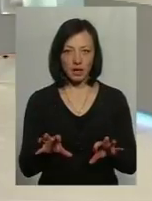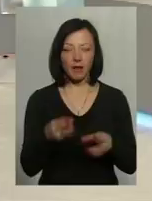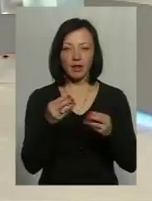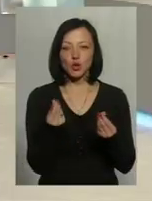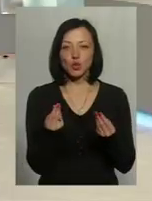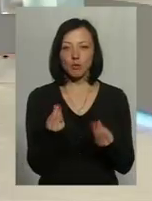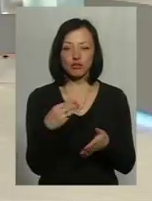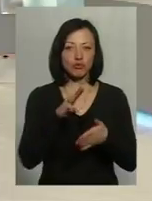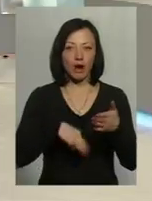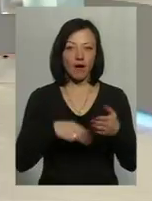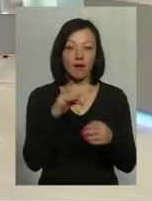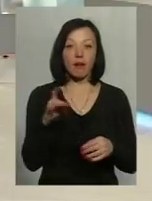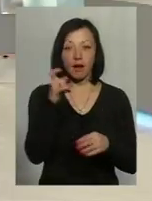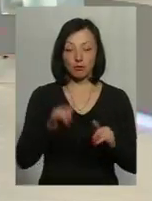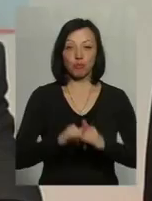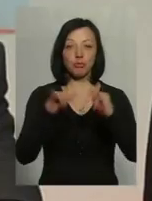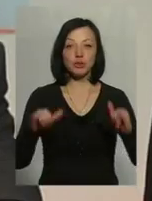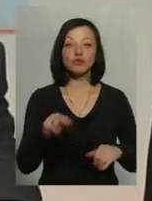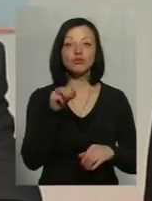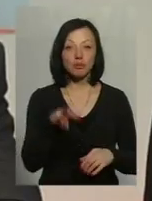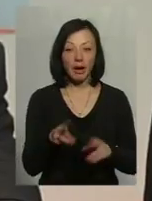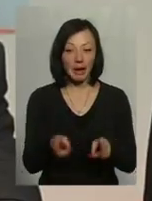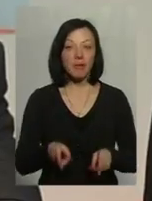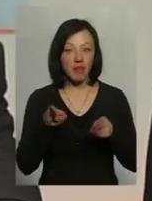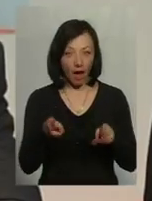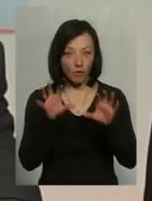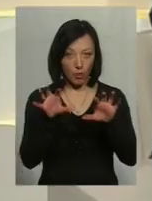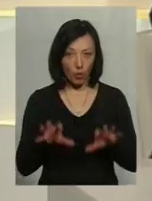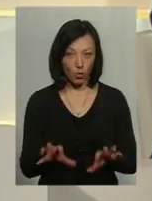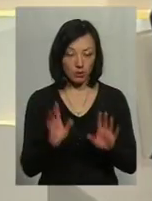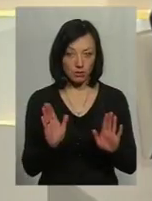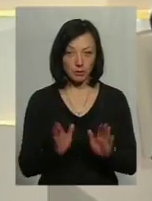сума штрафів цих в рази більша, ніж передбачена кримінальним кодексом за порушення